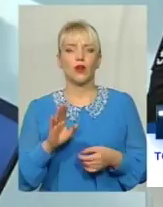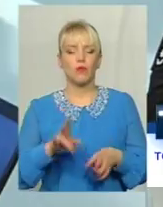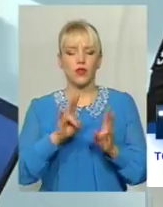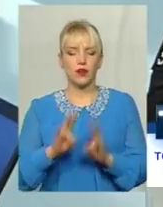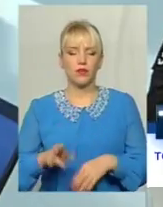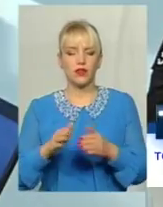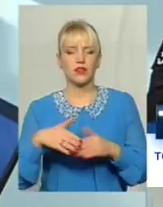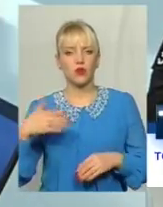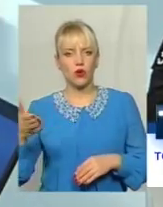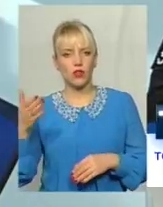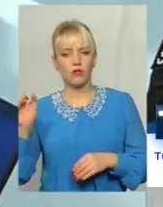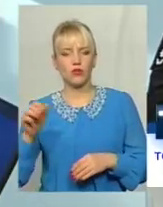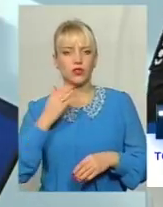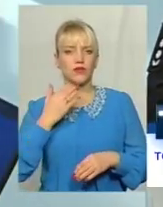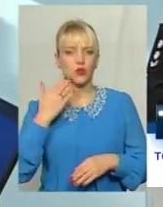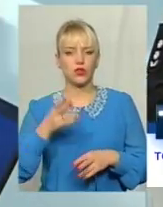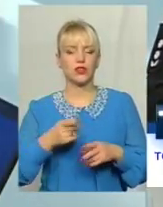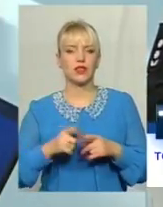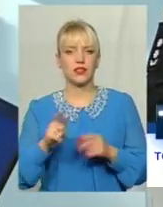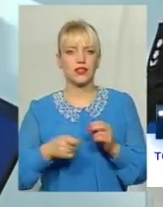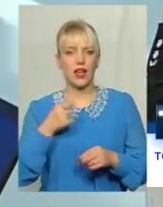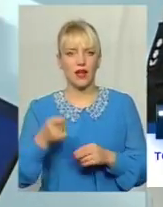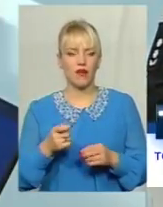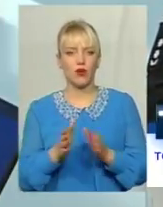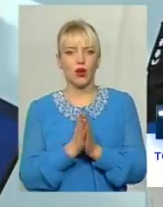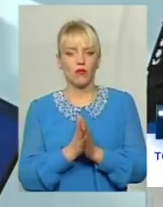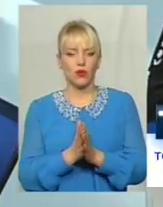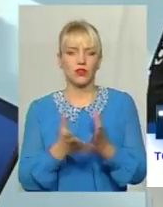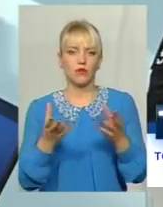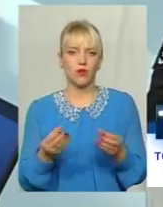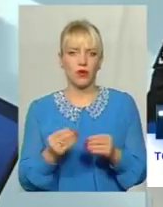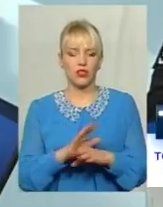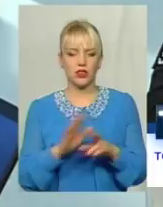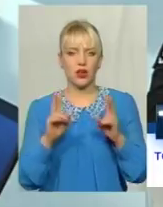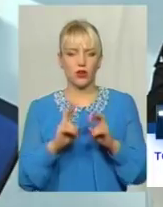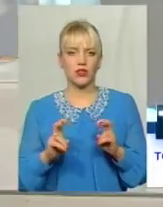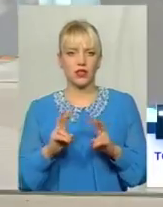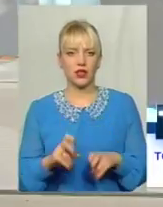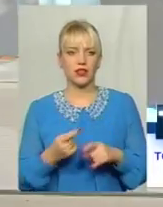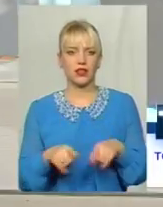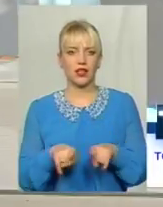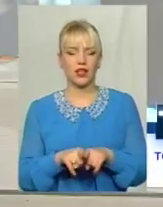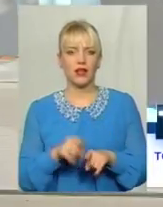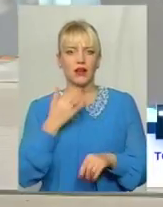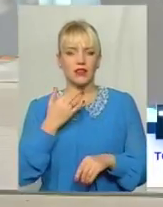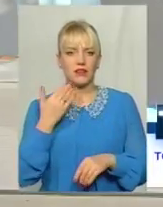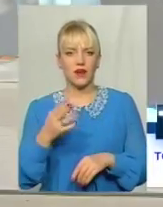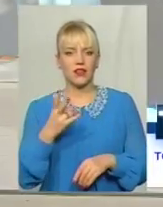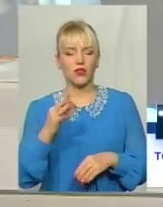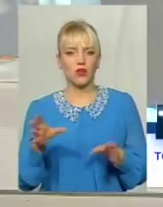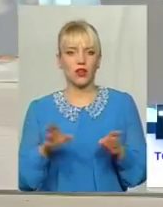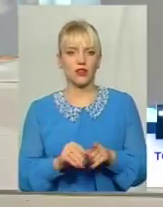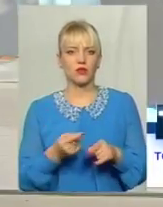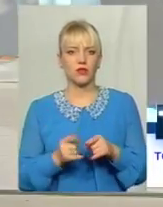сторона може звернутися з відповідною заявою Про те, що просить пом'якшити чи не розглядати відповідне звернення Разом з тим,